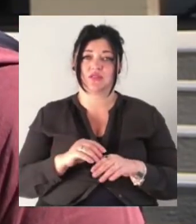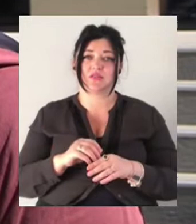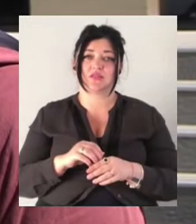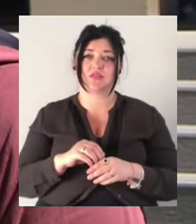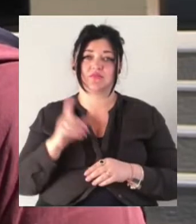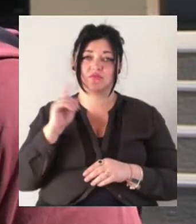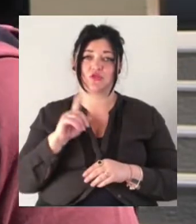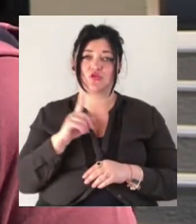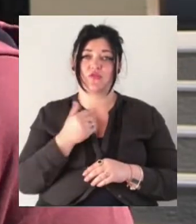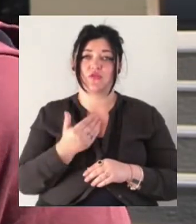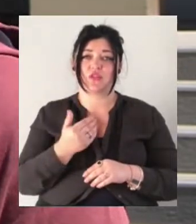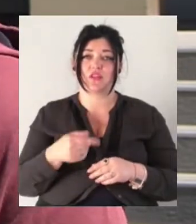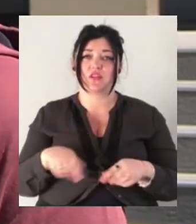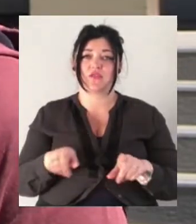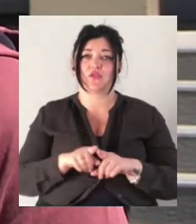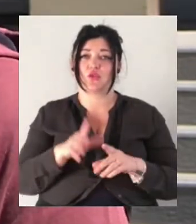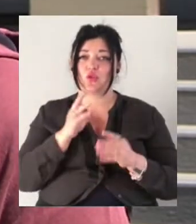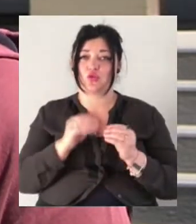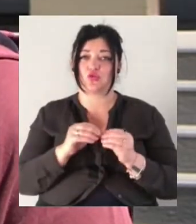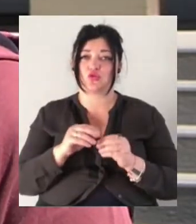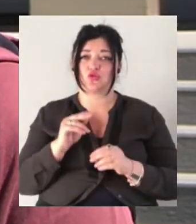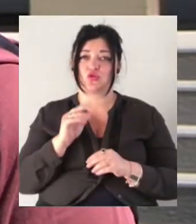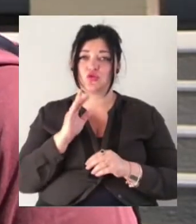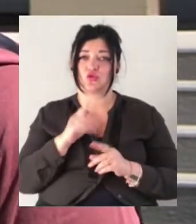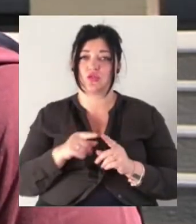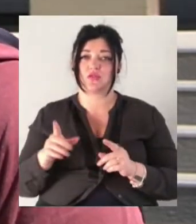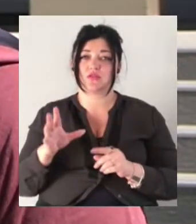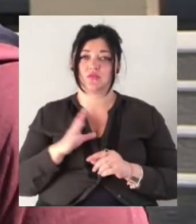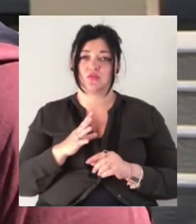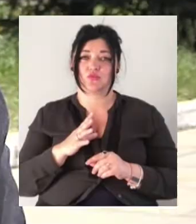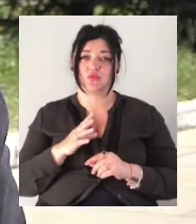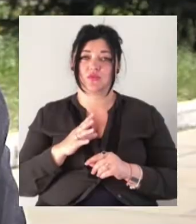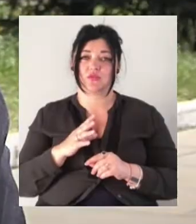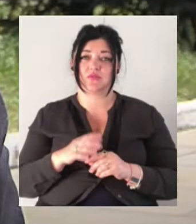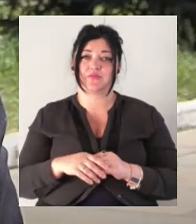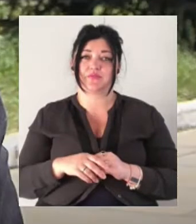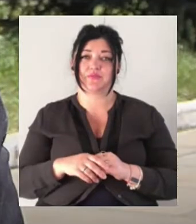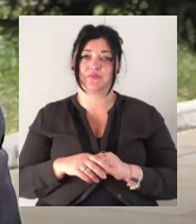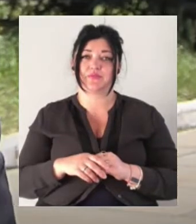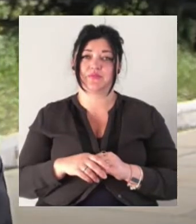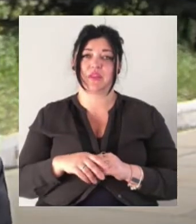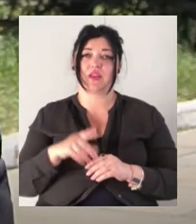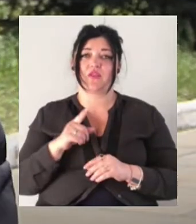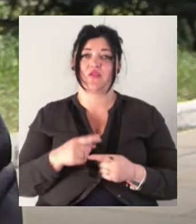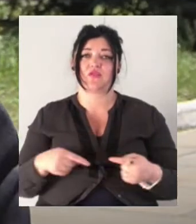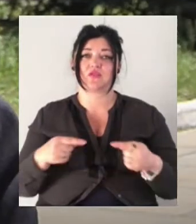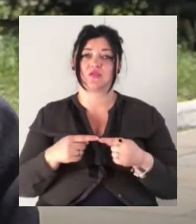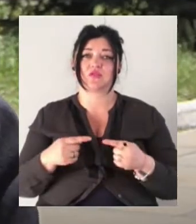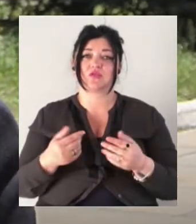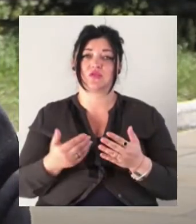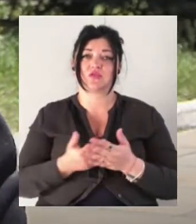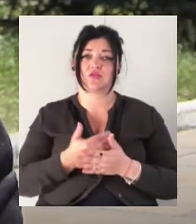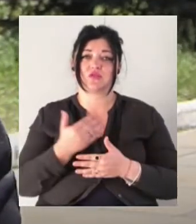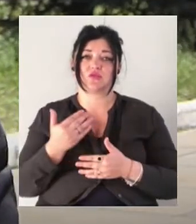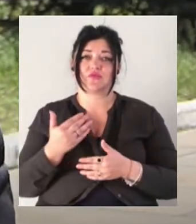в той же час, коли оголосять вирок, вийдуть на воль. Вони зазначали, що нові ризики не з'явилися